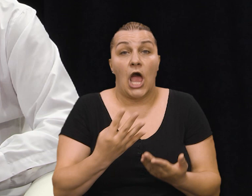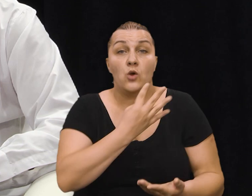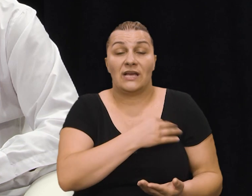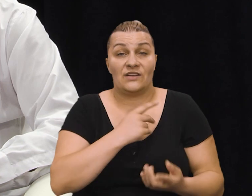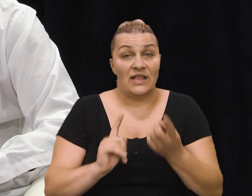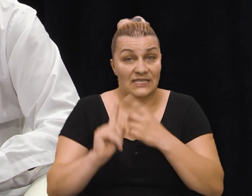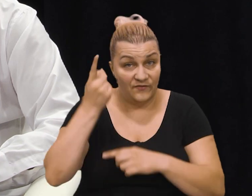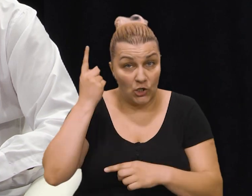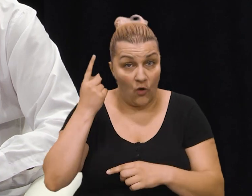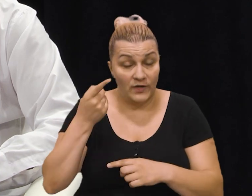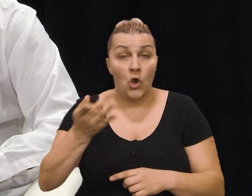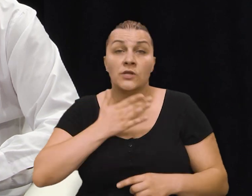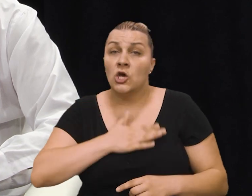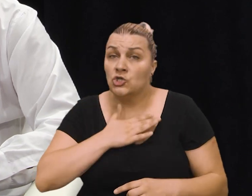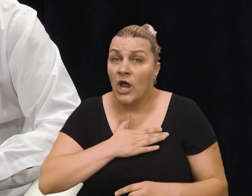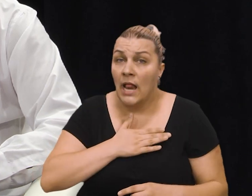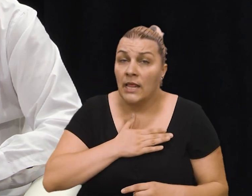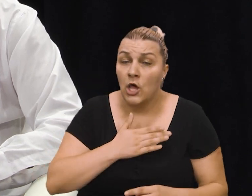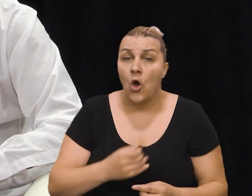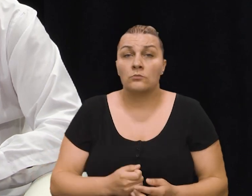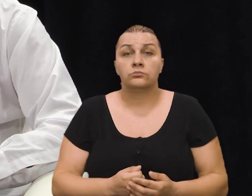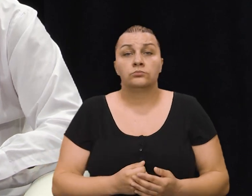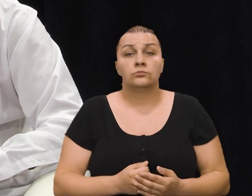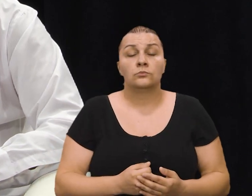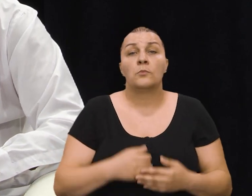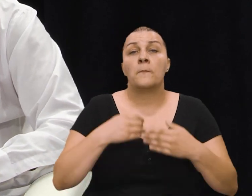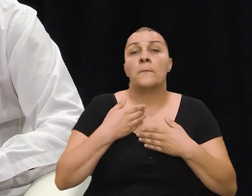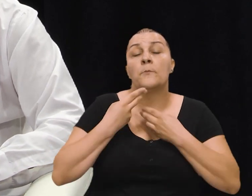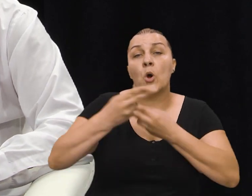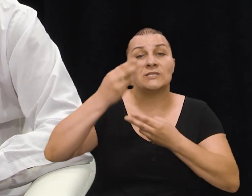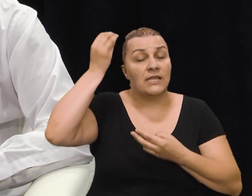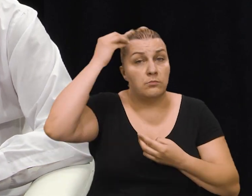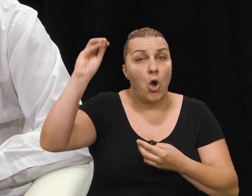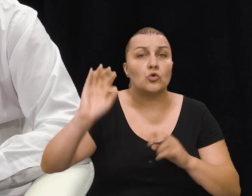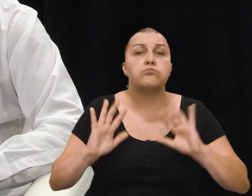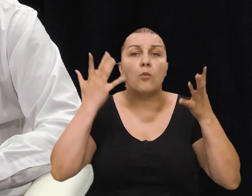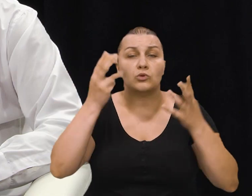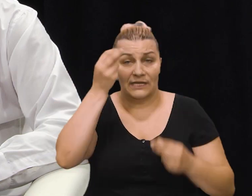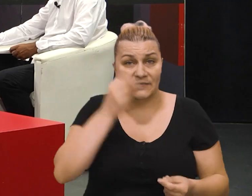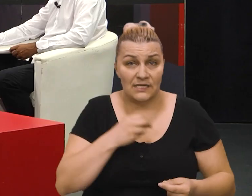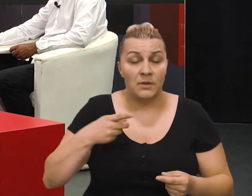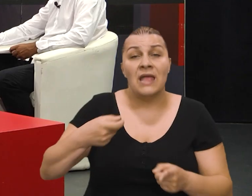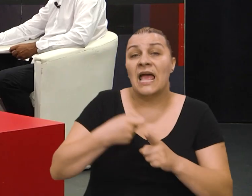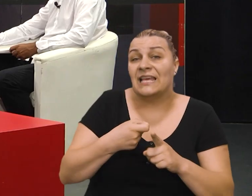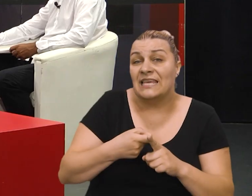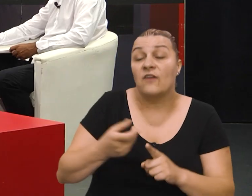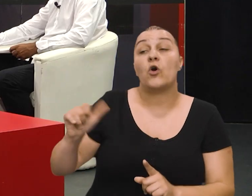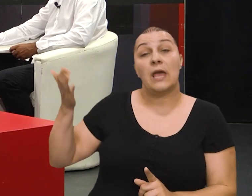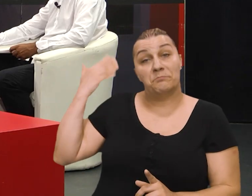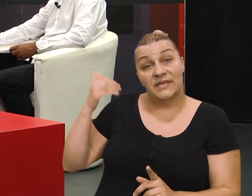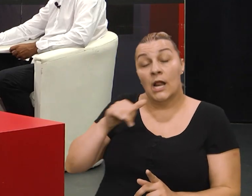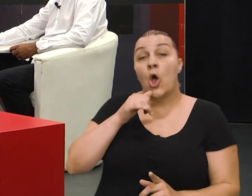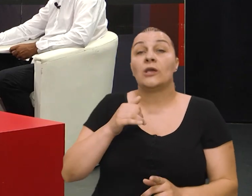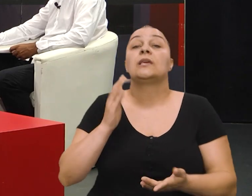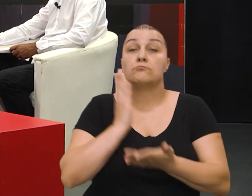je dao je hrvatski vrhovnik, želio je pošto, po to, poslati poruku pobunjeni Srbima. Kijevo je bilo